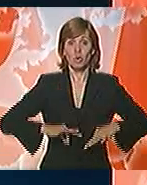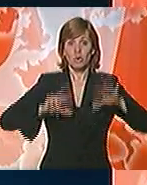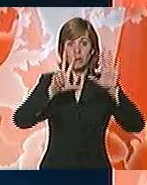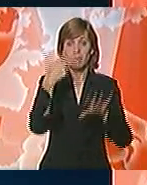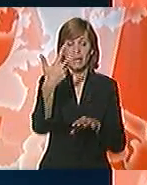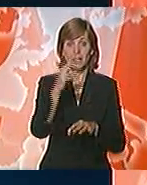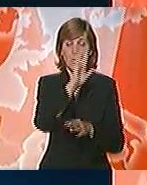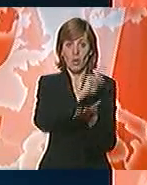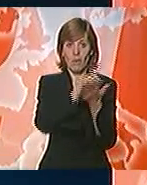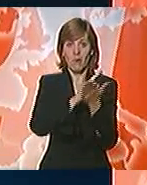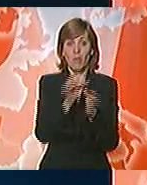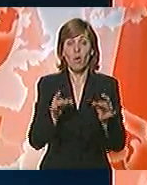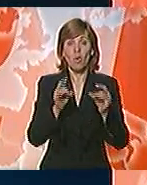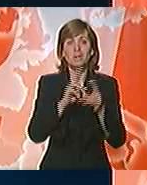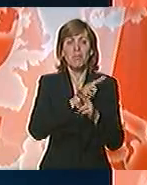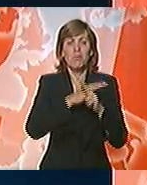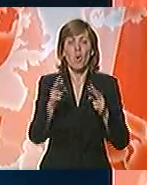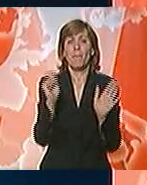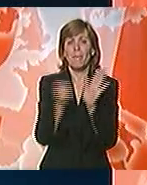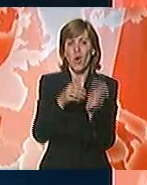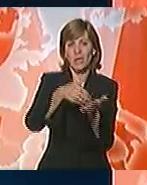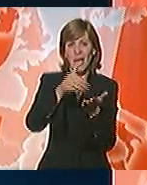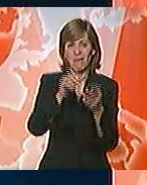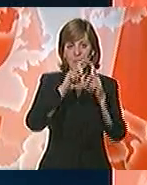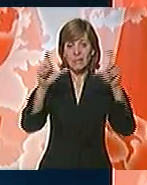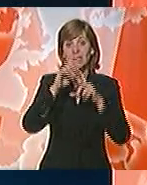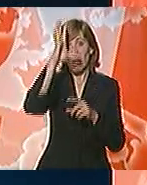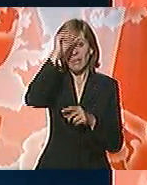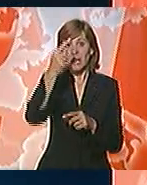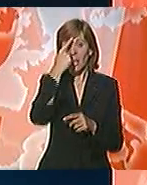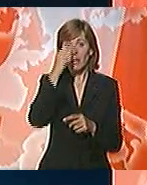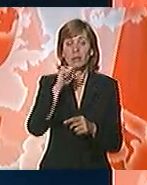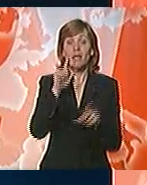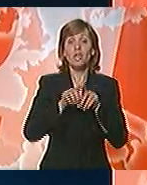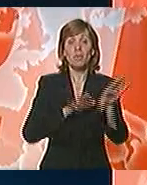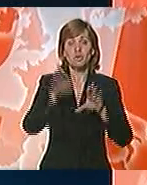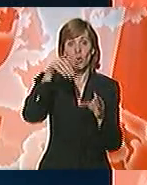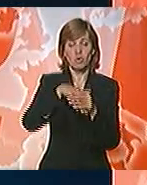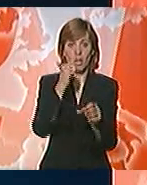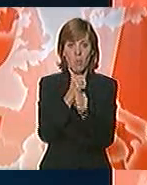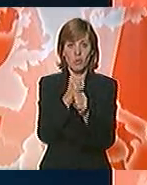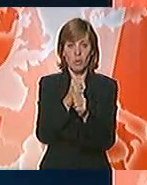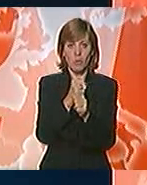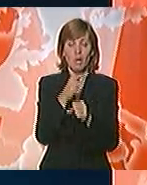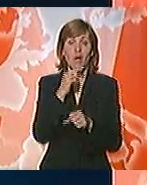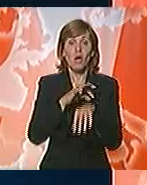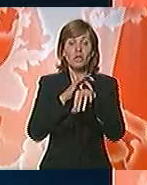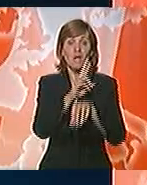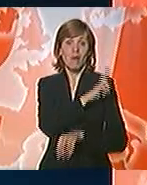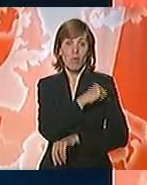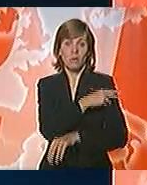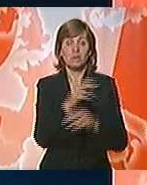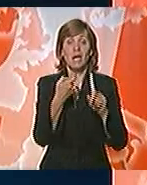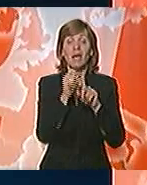po lokalnom vremenu, u ulici puno je prodavnica između ambasade Indije i ministarstvo unutrašnjih poslova, rekao je šef bolnici u